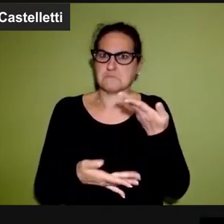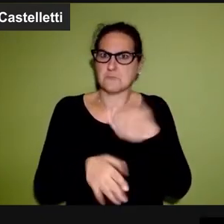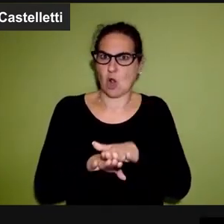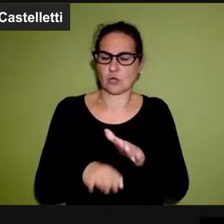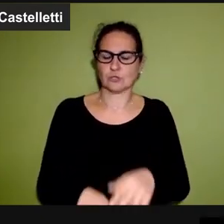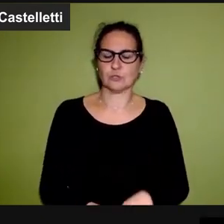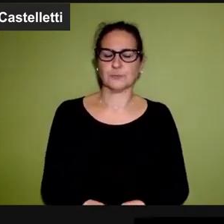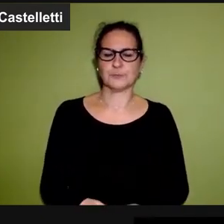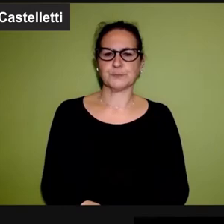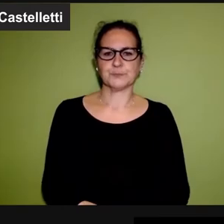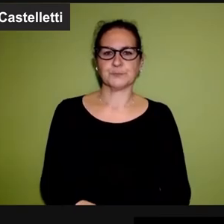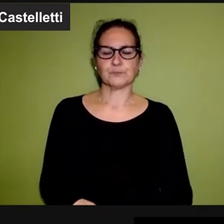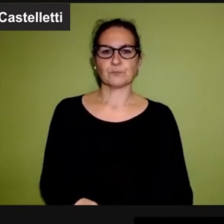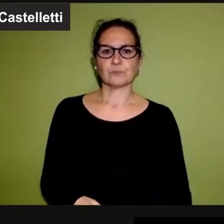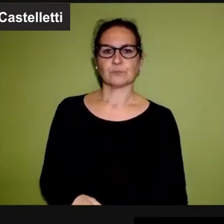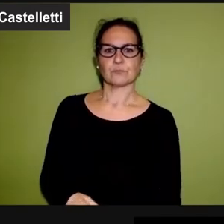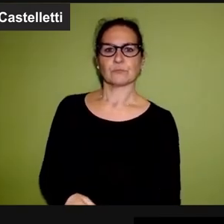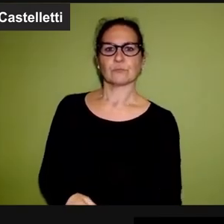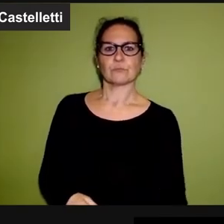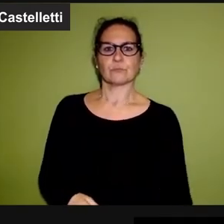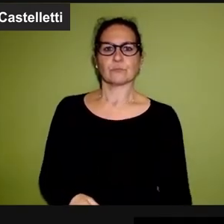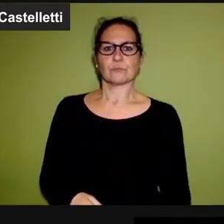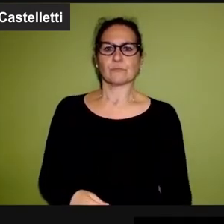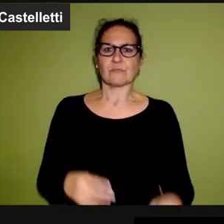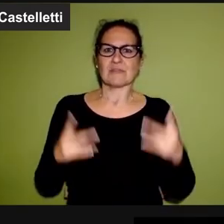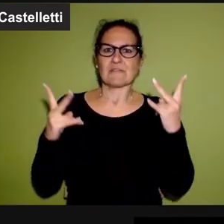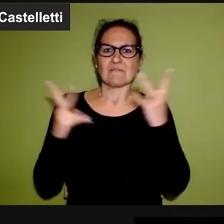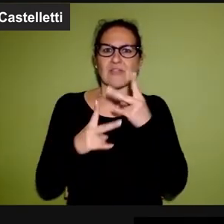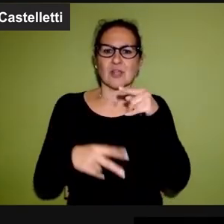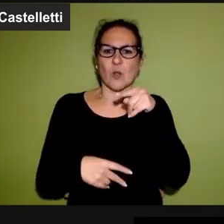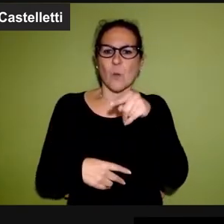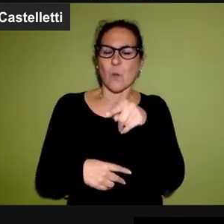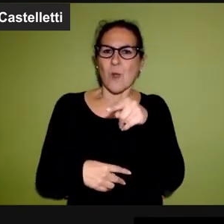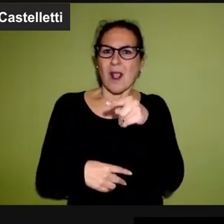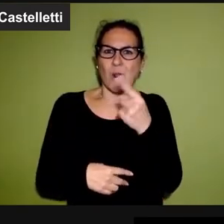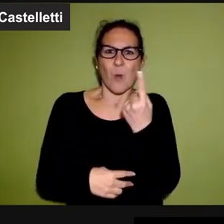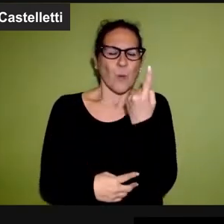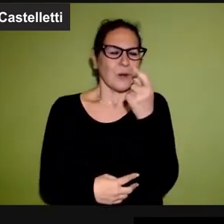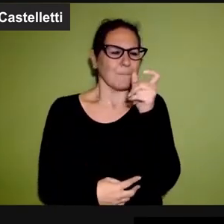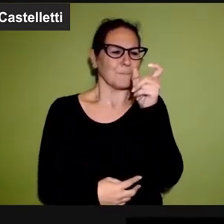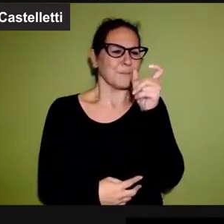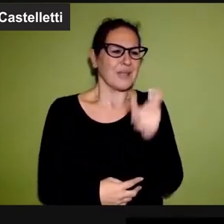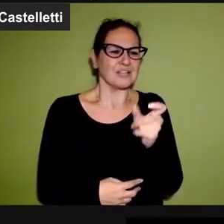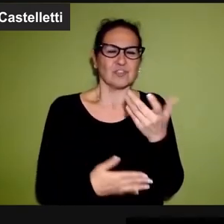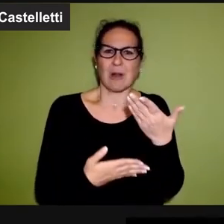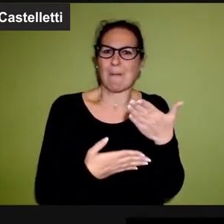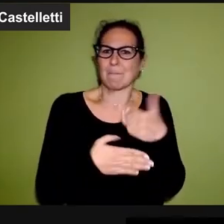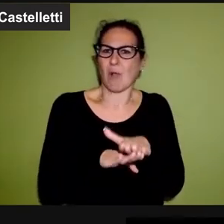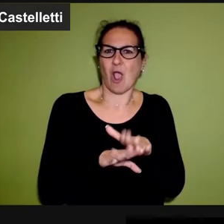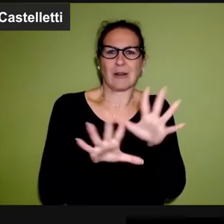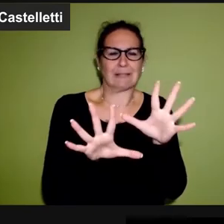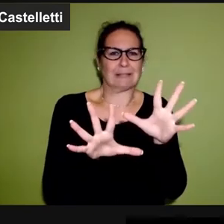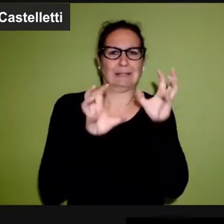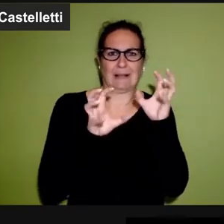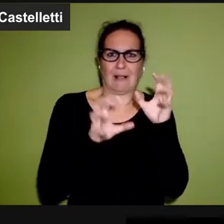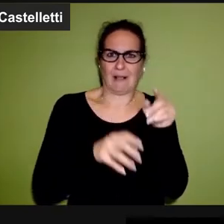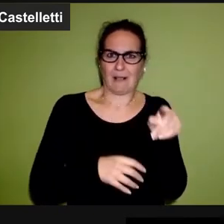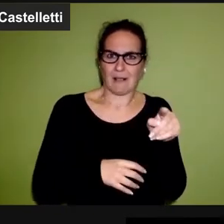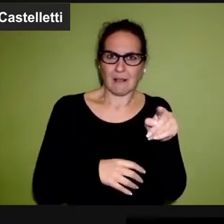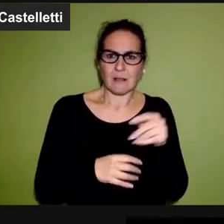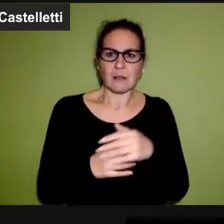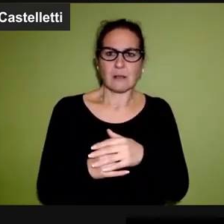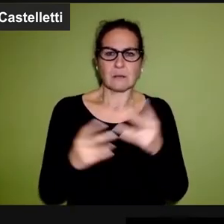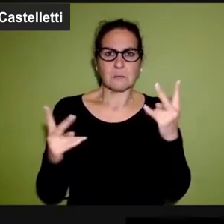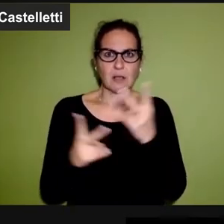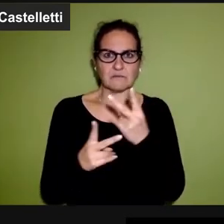quella è la morte drammatica di una persona. Ma